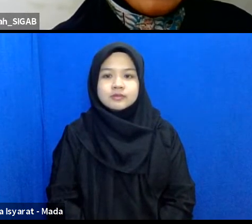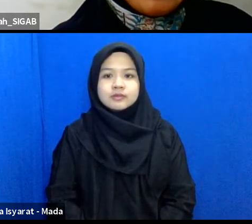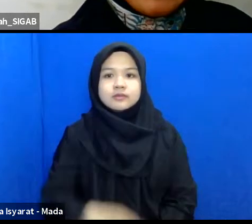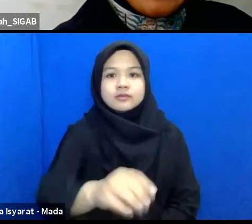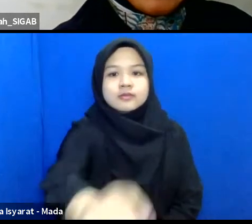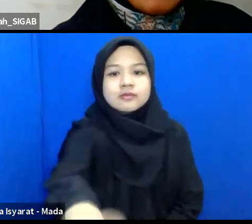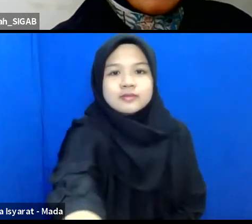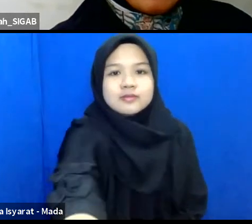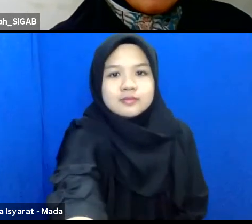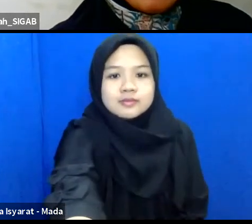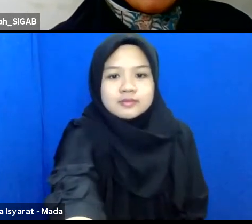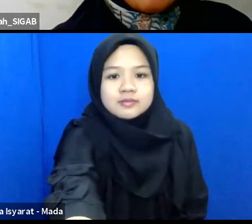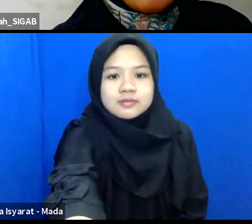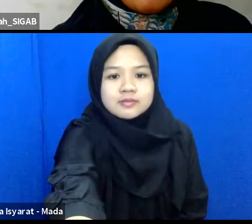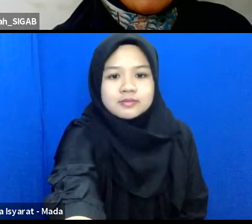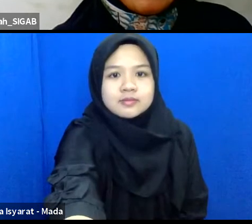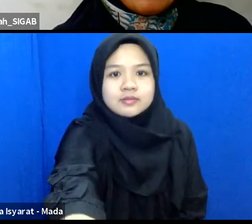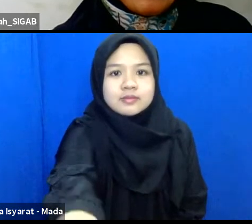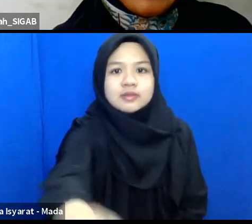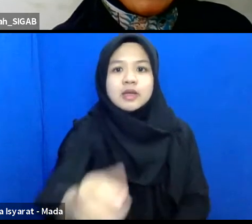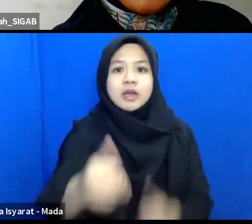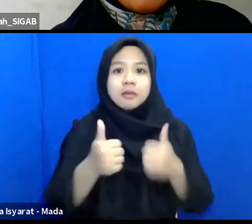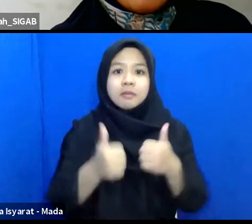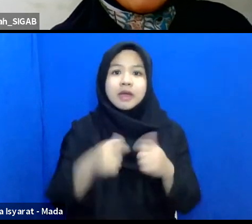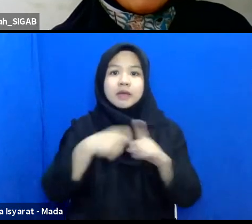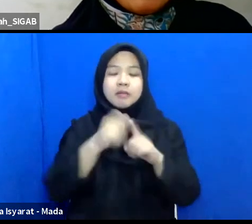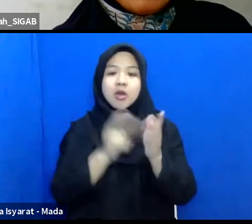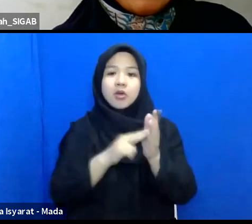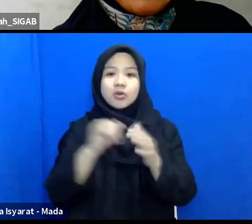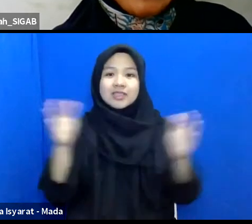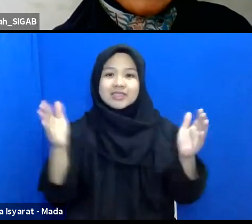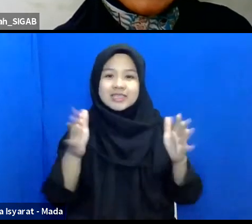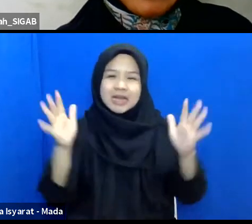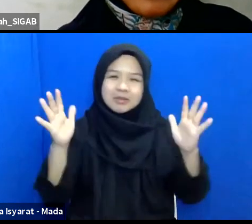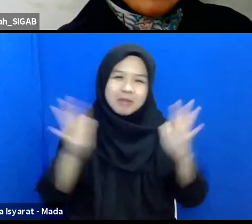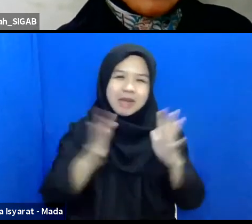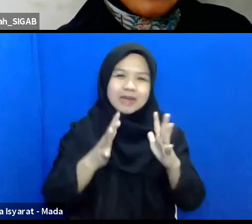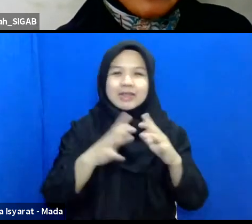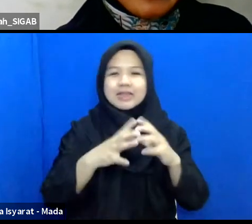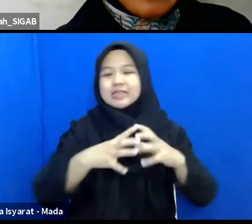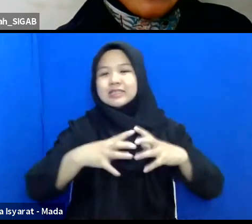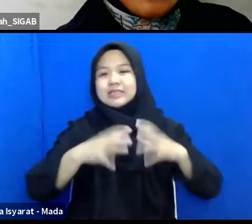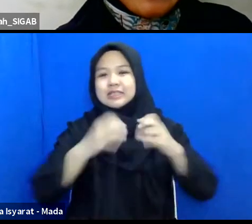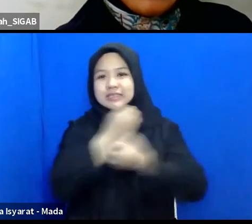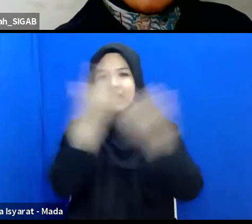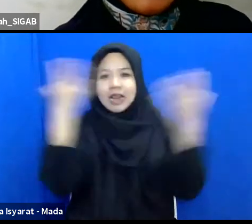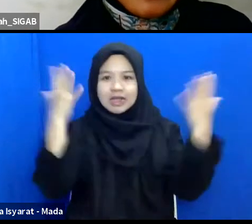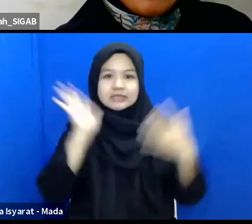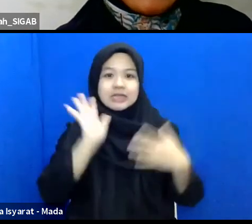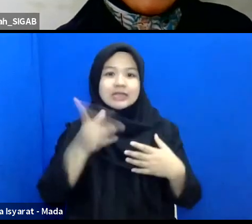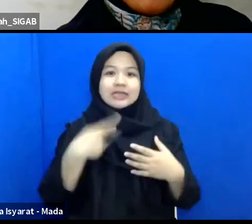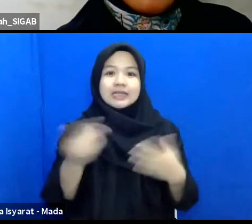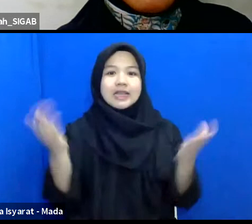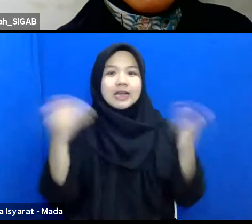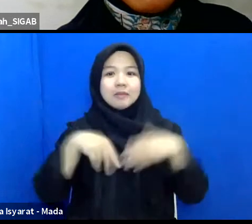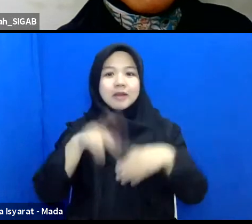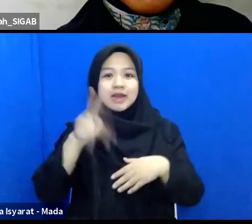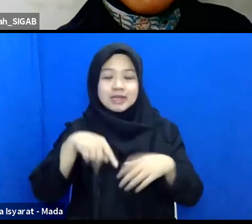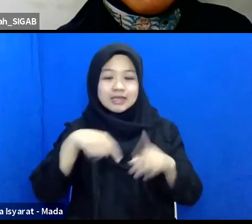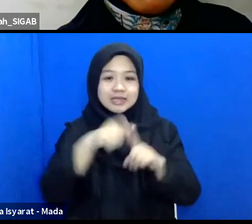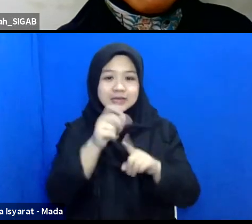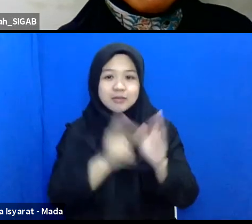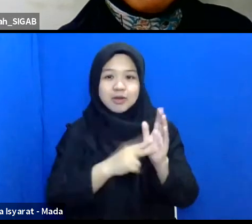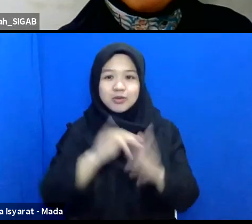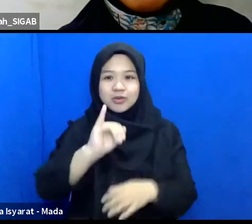baik mbak kuni makasih singkat padat dan jelas sekali nanti kita akan kembali lagi ke mbak kuni